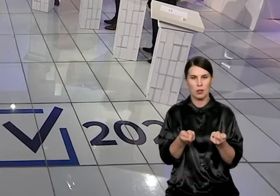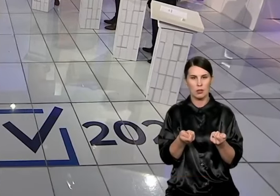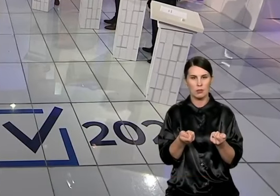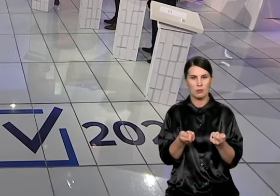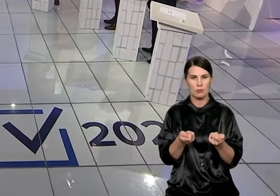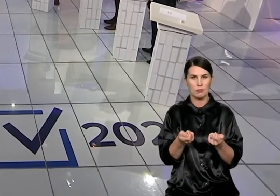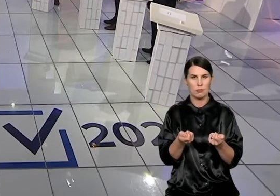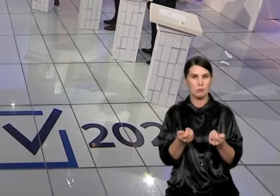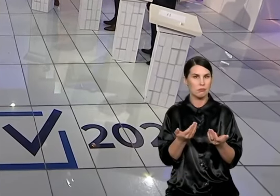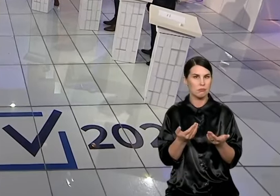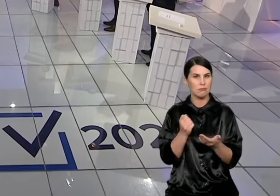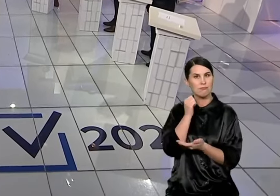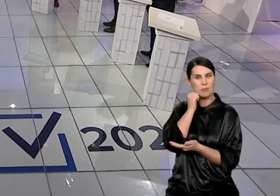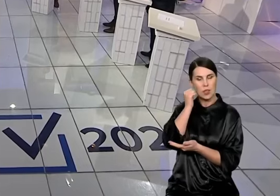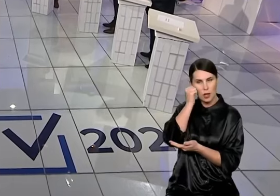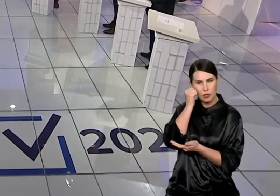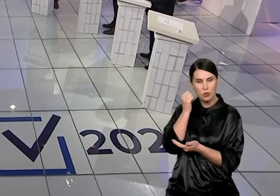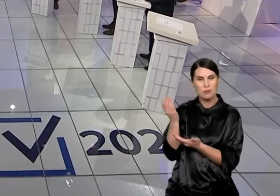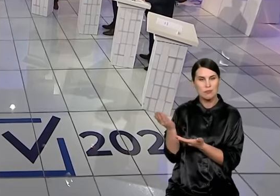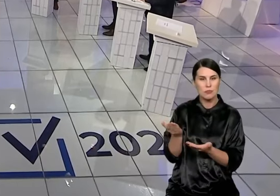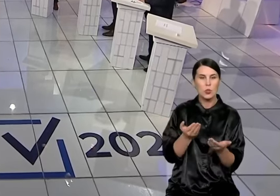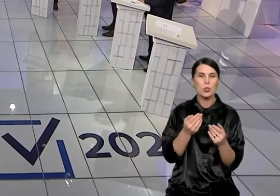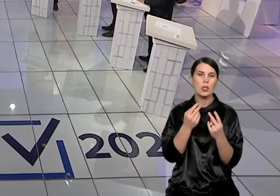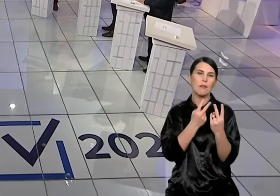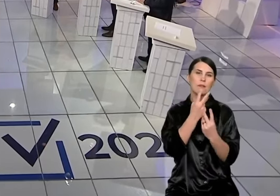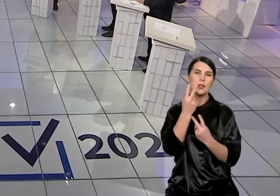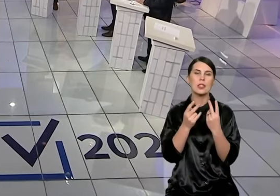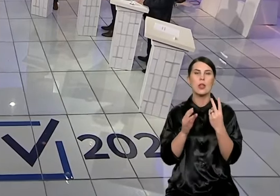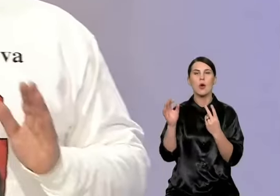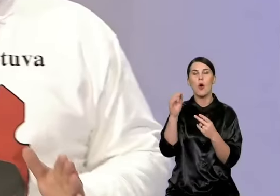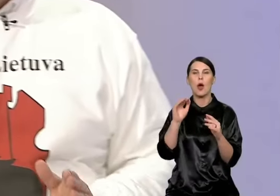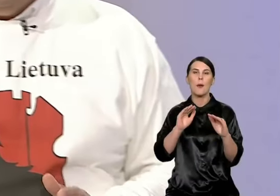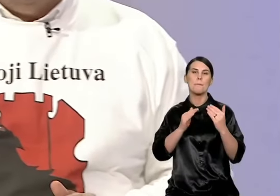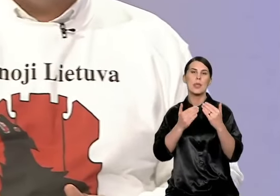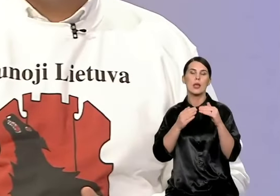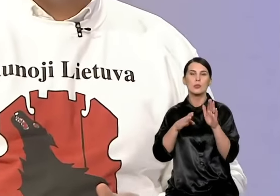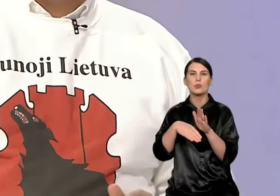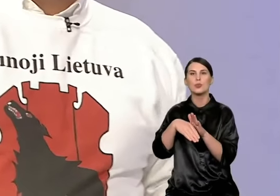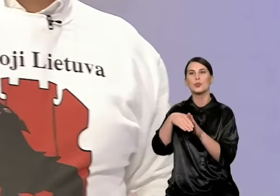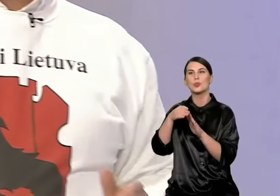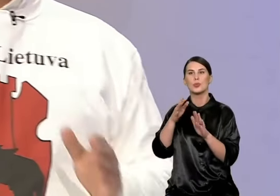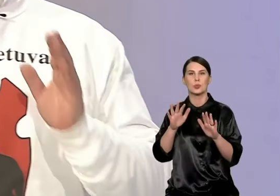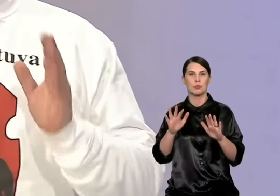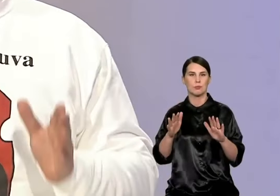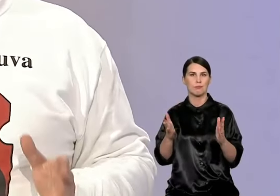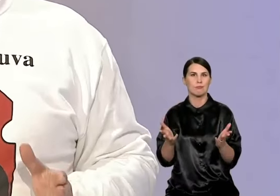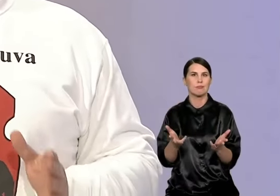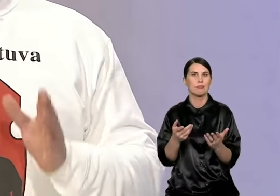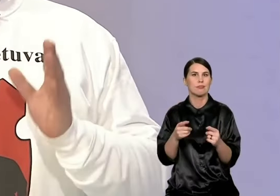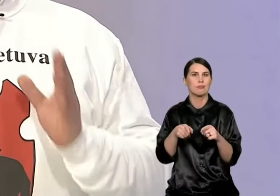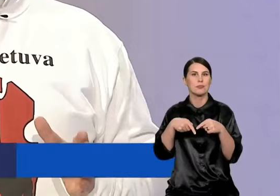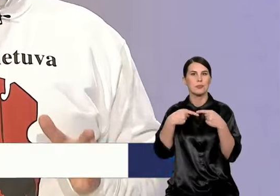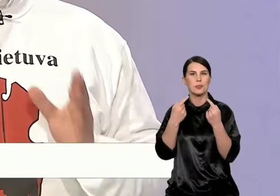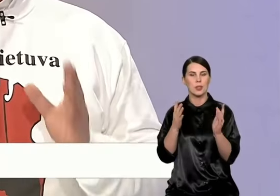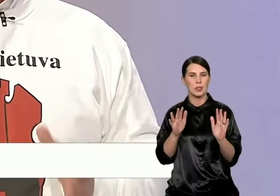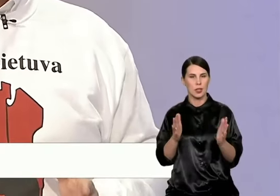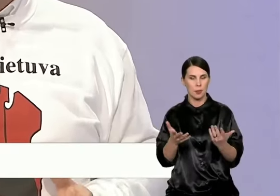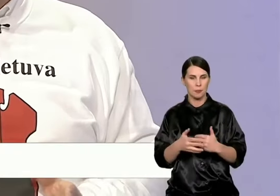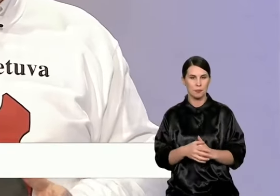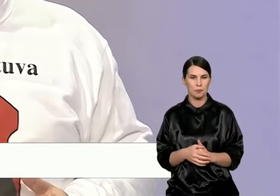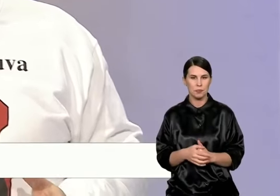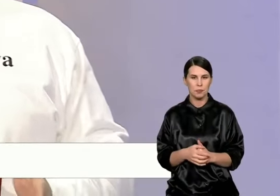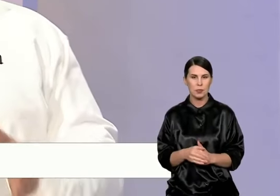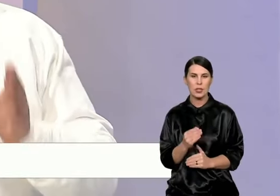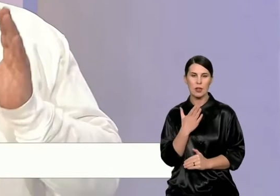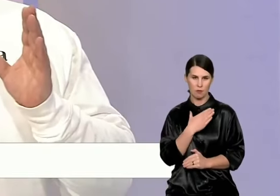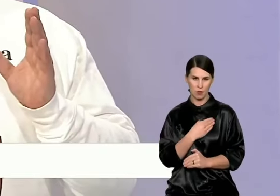Ačiū. Ramojus Girinskas, prašau, jūsų vizija dėl miesto pletros. Tai visų pirma, Vilnius turi būti miestas, kurime